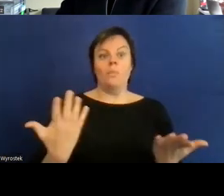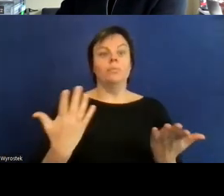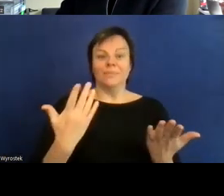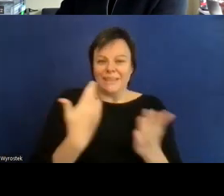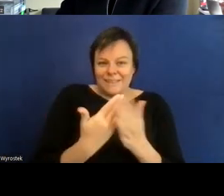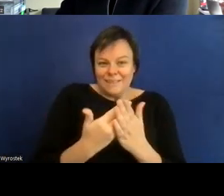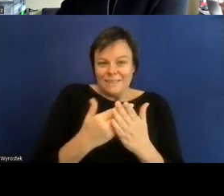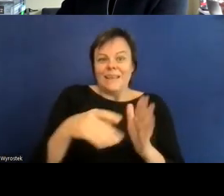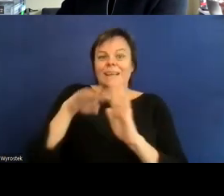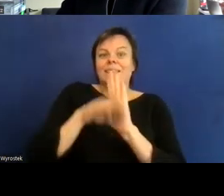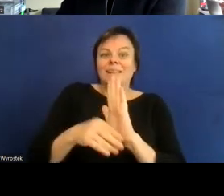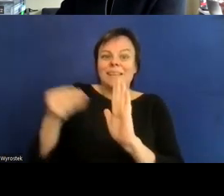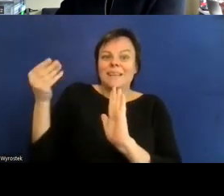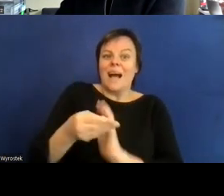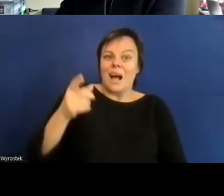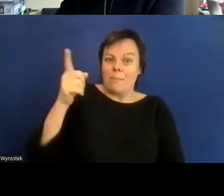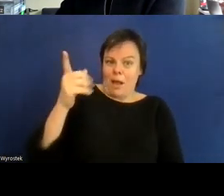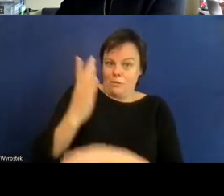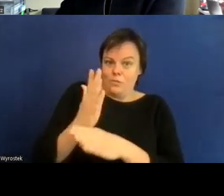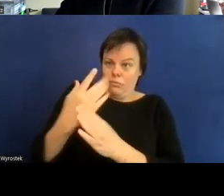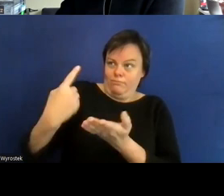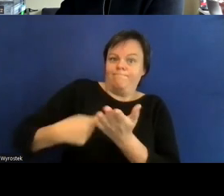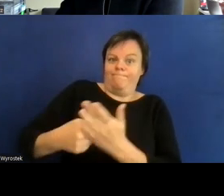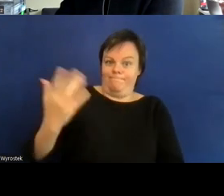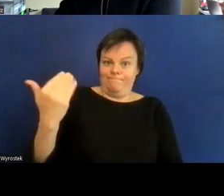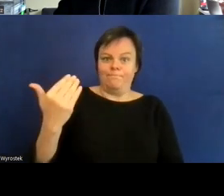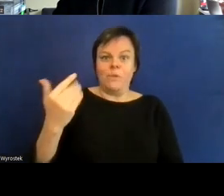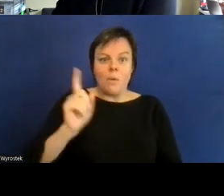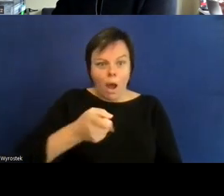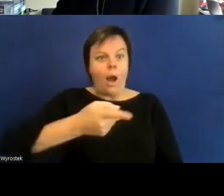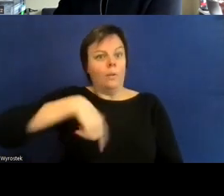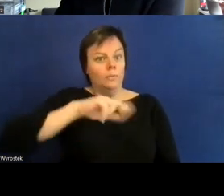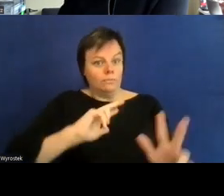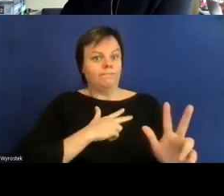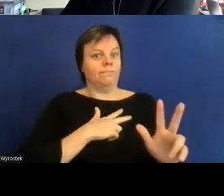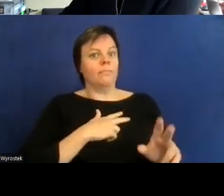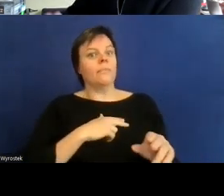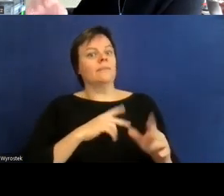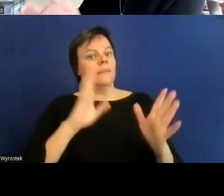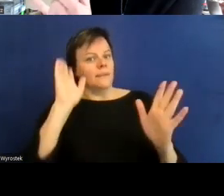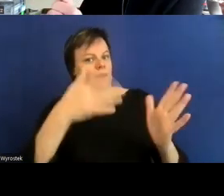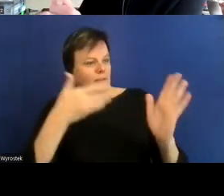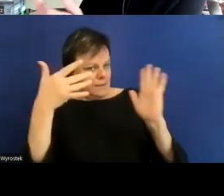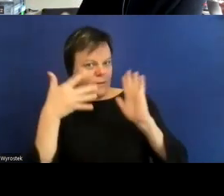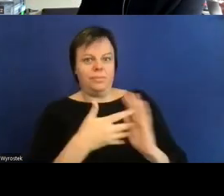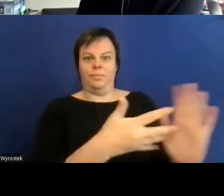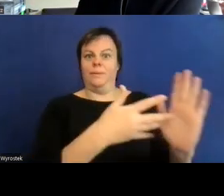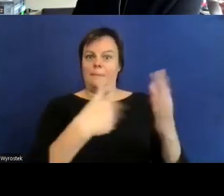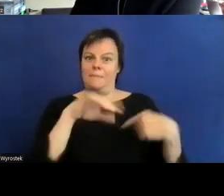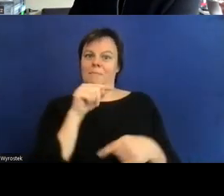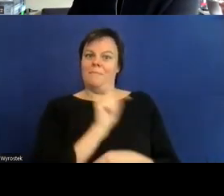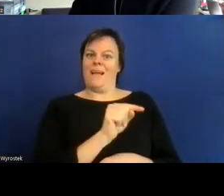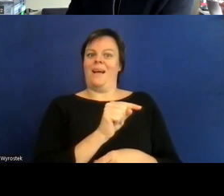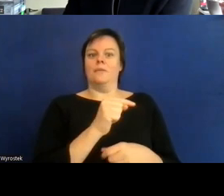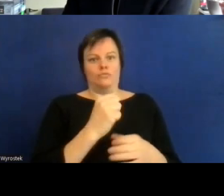stärker darauf eingegangen wird so genau also insofern was sind sozusagen die